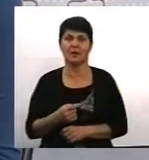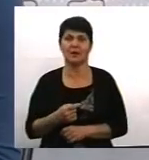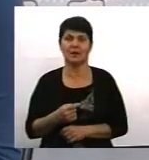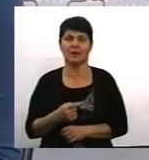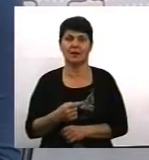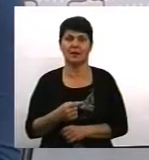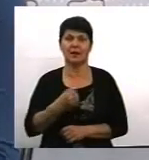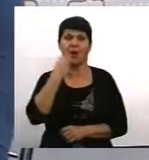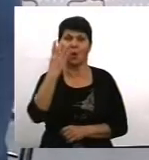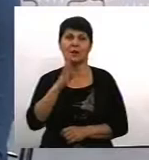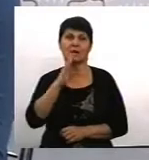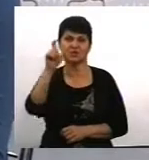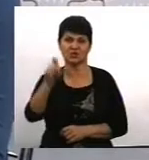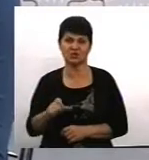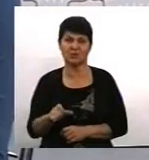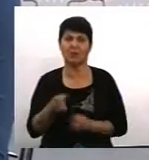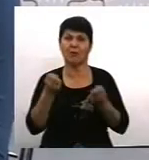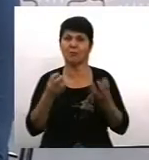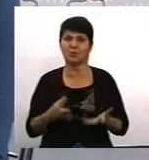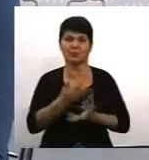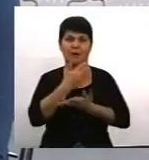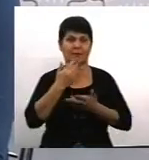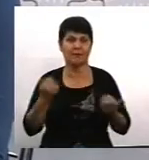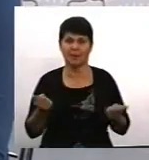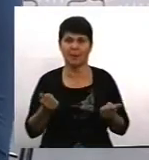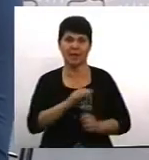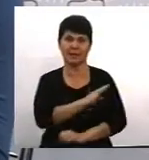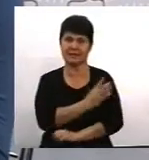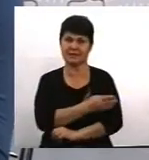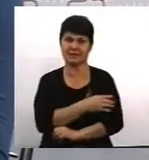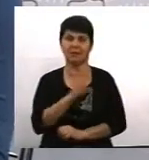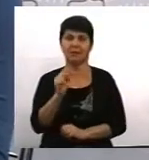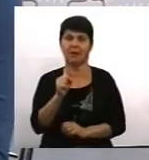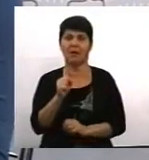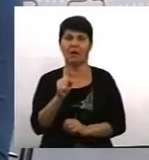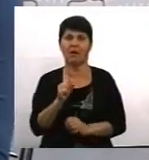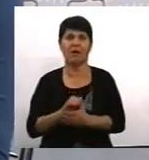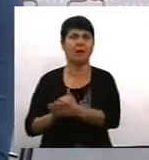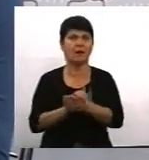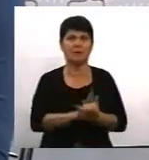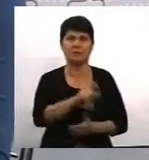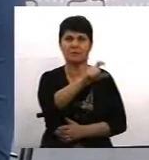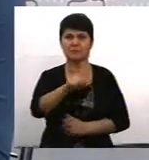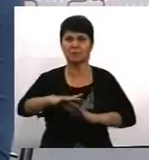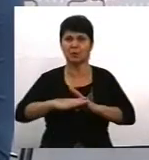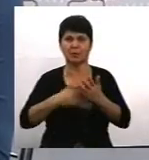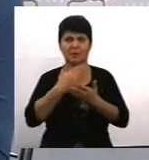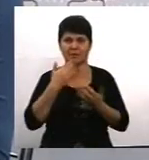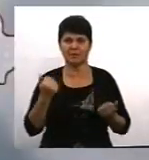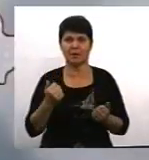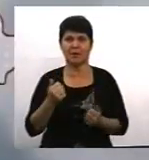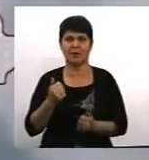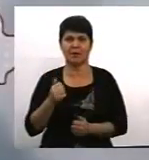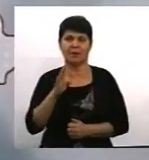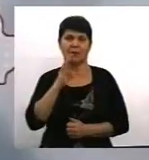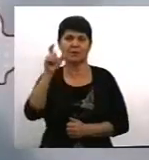коли жінка просто немає сили, а соціум їй не надає допомогу. І мій меседж такий. Тобто вона боїться